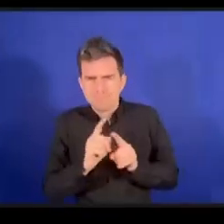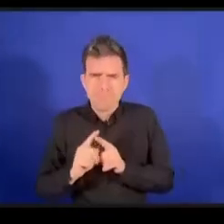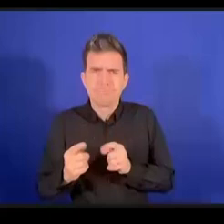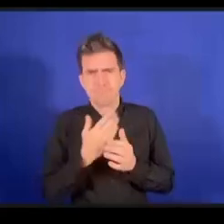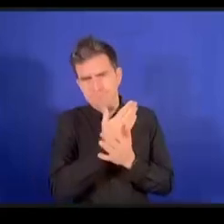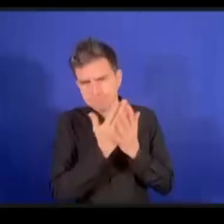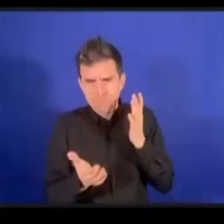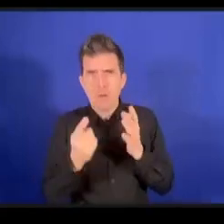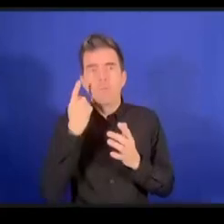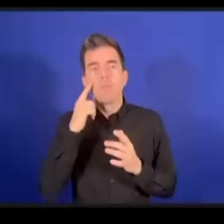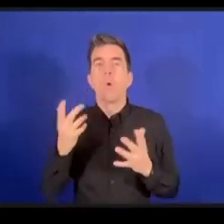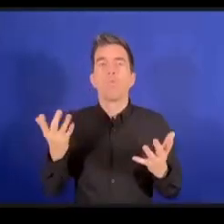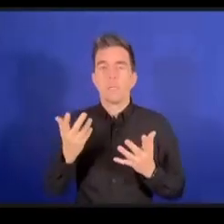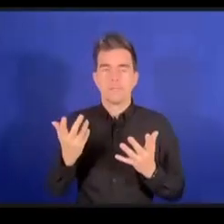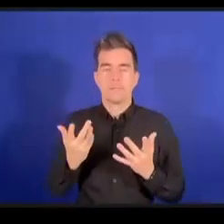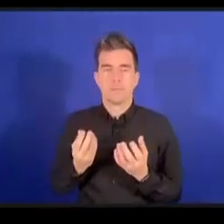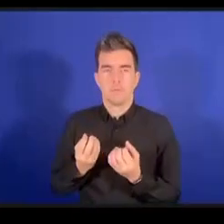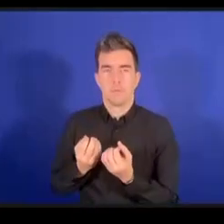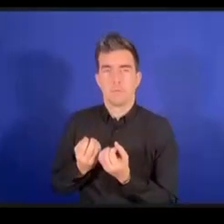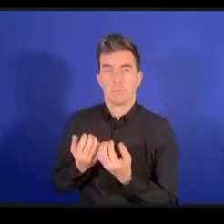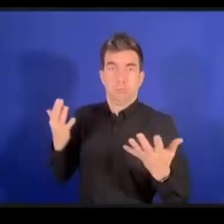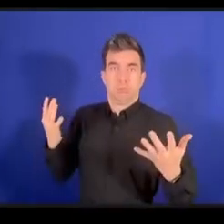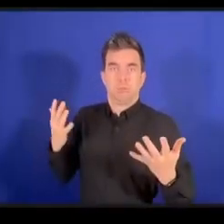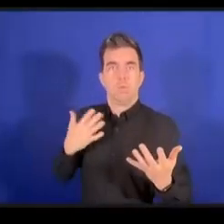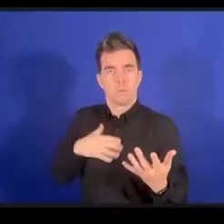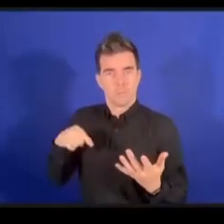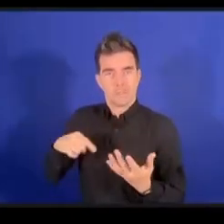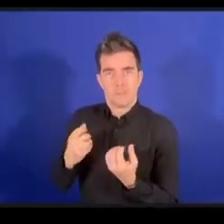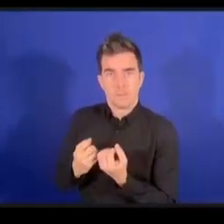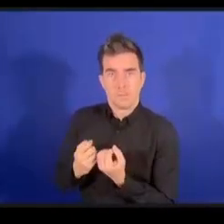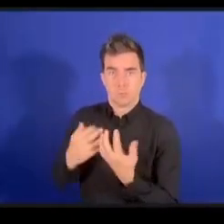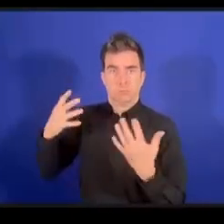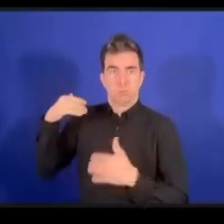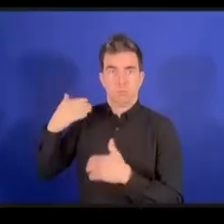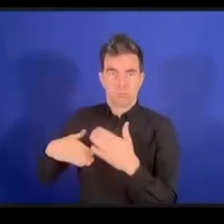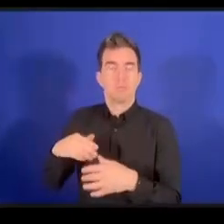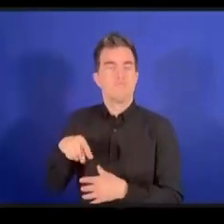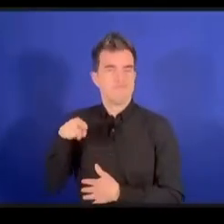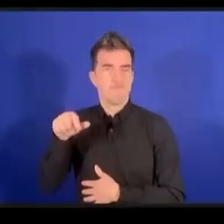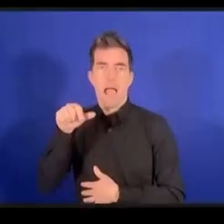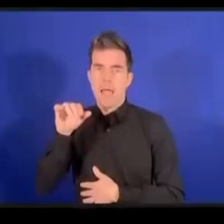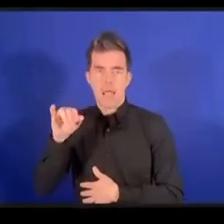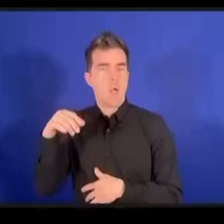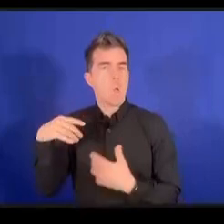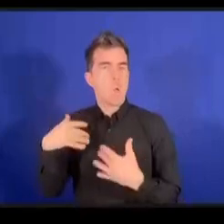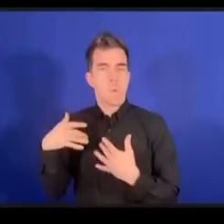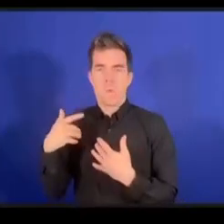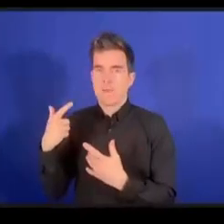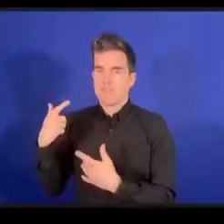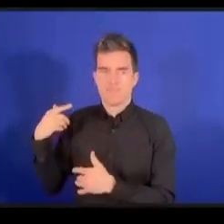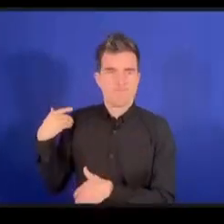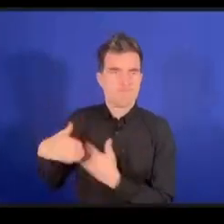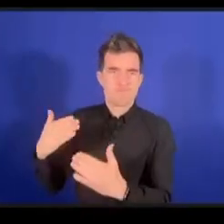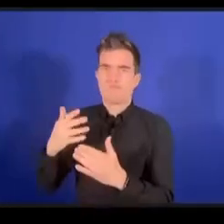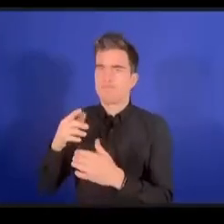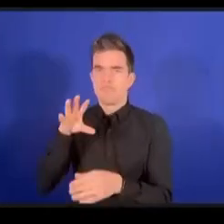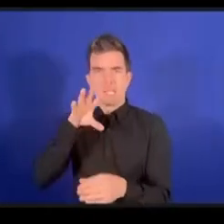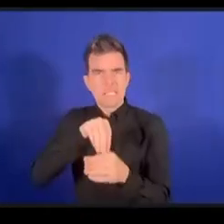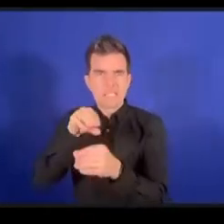لإدارة المضامين في الانترنت بشكل كمي الذكاء الاصطناعي